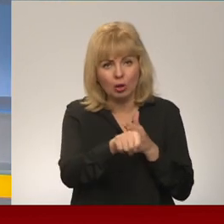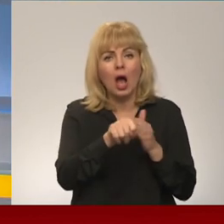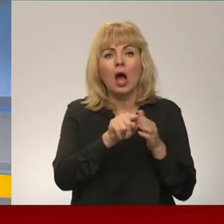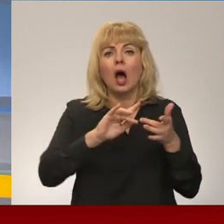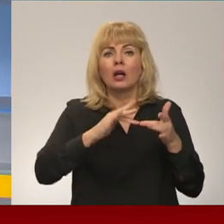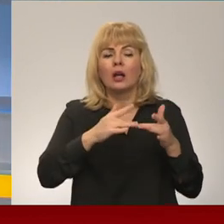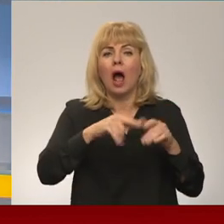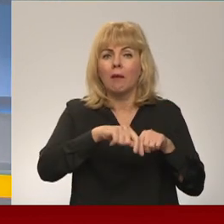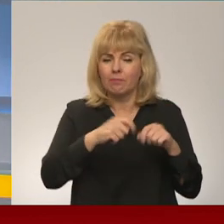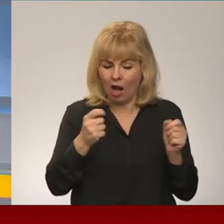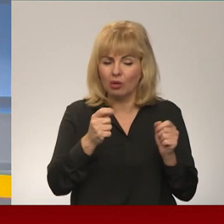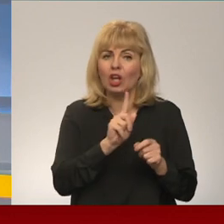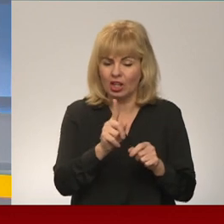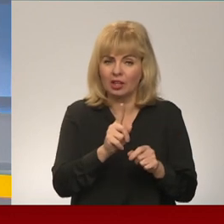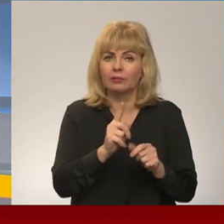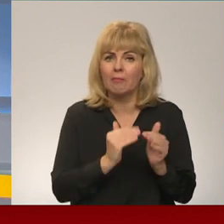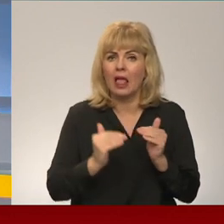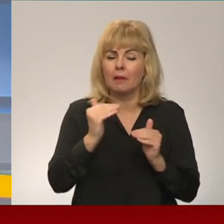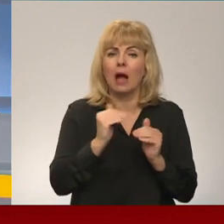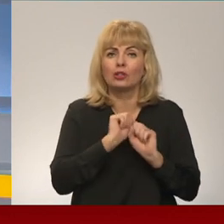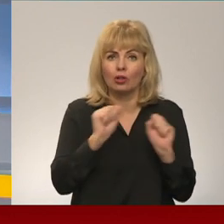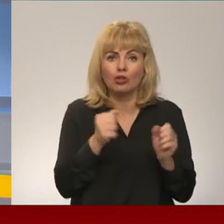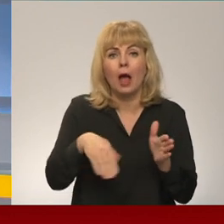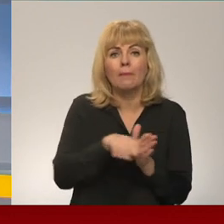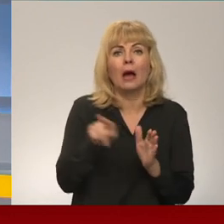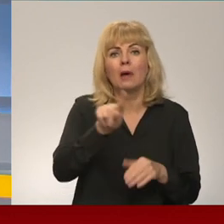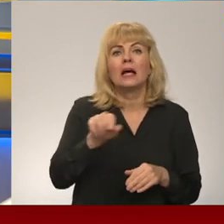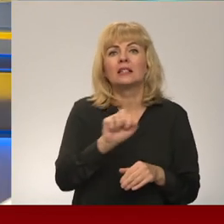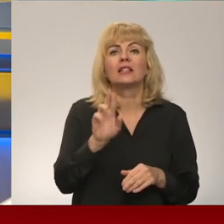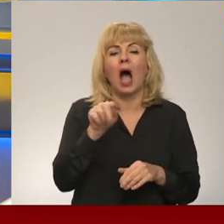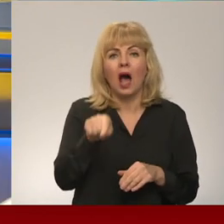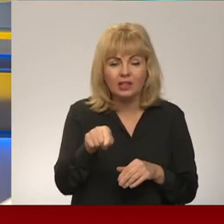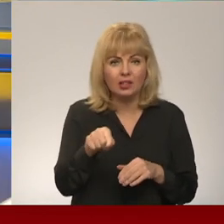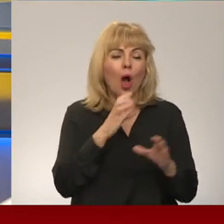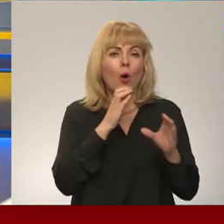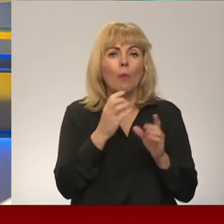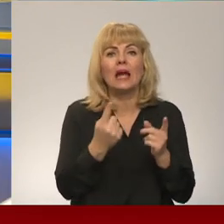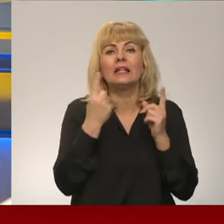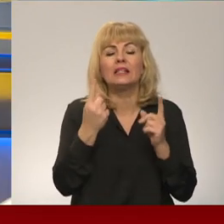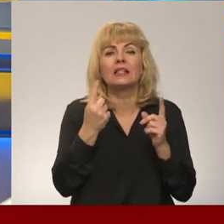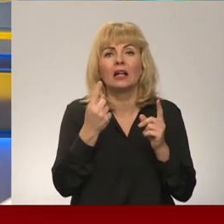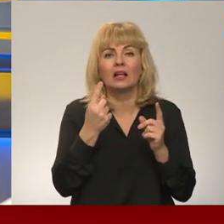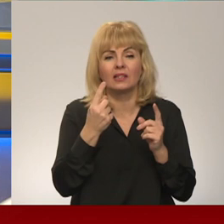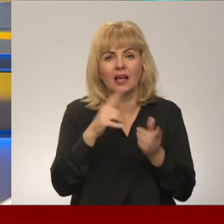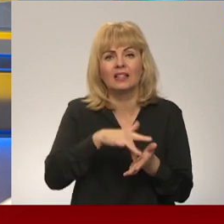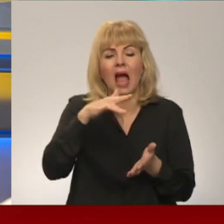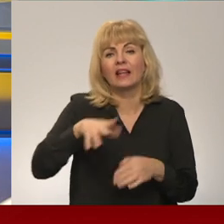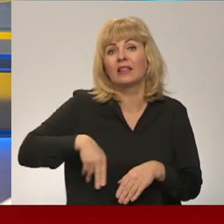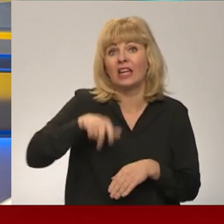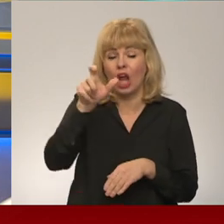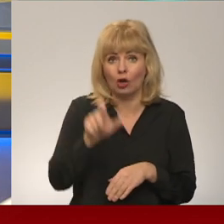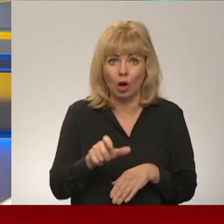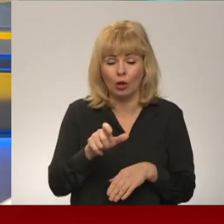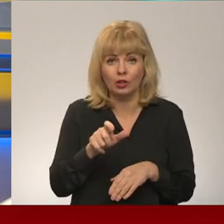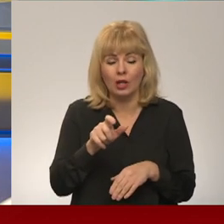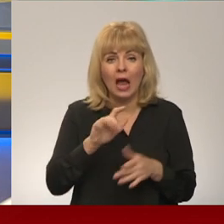studijā pašlaik mums pievienojas Jānis Sārcināto, strateģiskās komunikācijas izcilības centra direktors. Labdien! Labdien! Tātad kiberuzbrukumi,